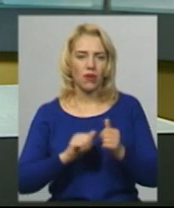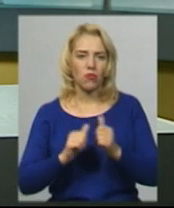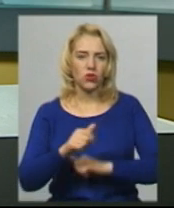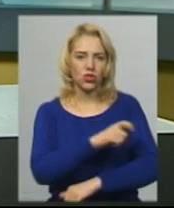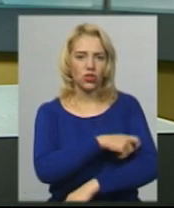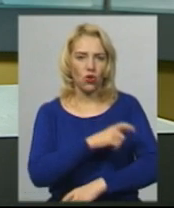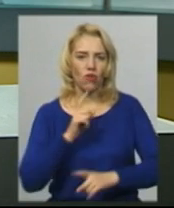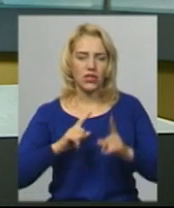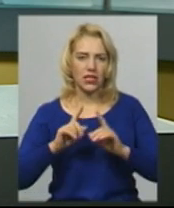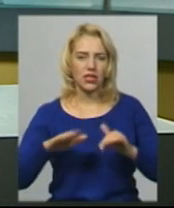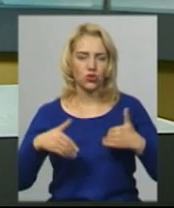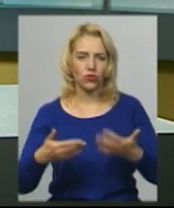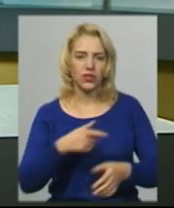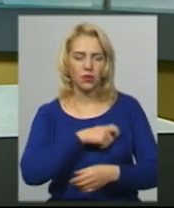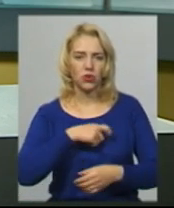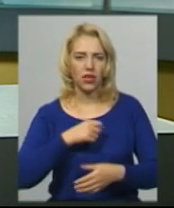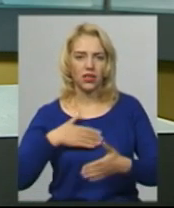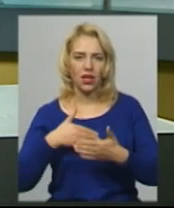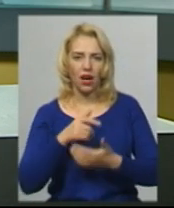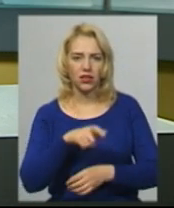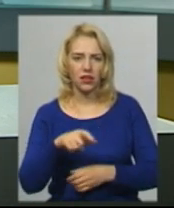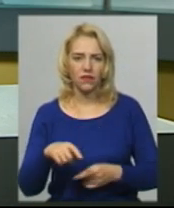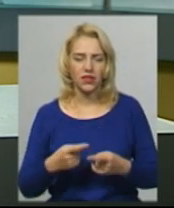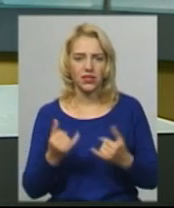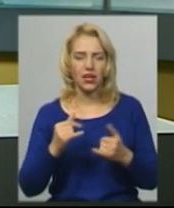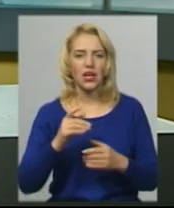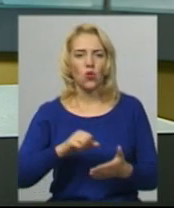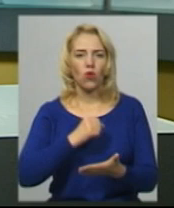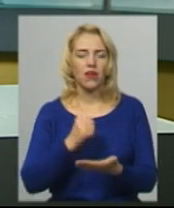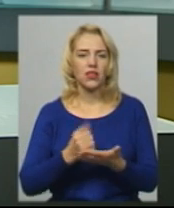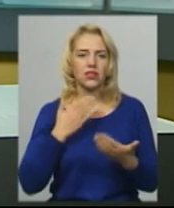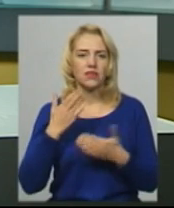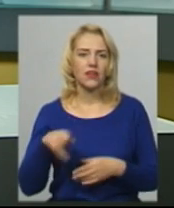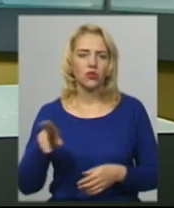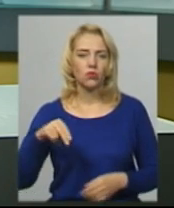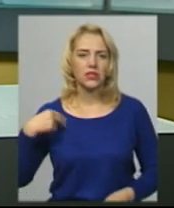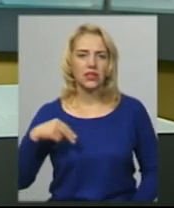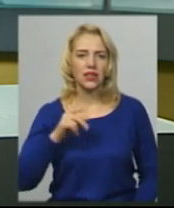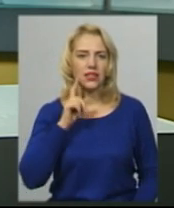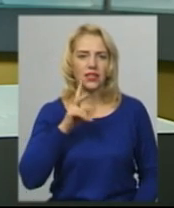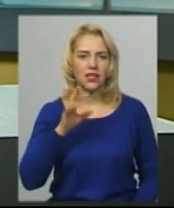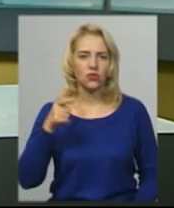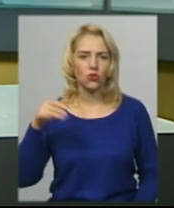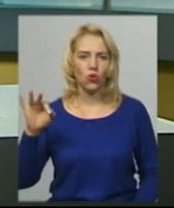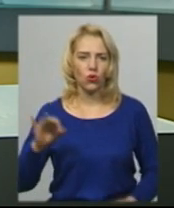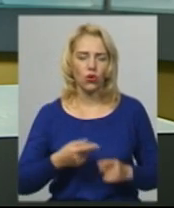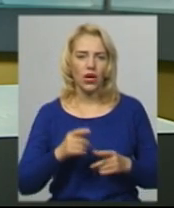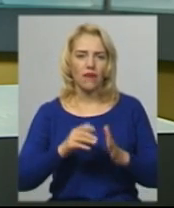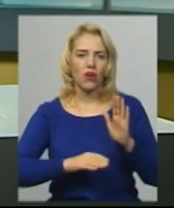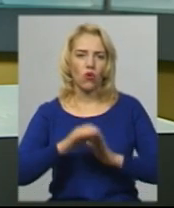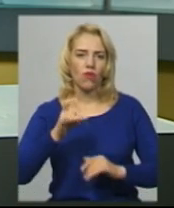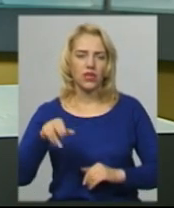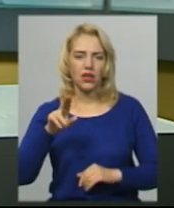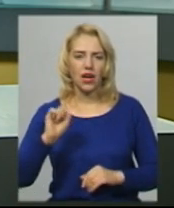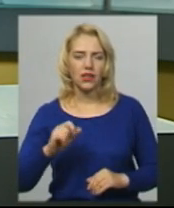ініціювали депутати та місцеві активісти. На сесії схвалили звернення до президента України Володимира Зеленського, Верховної Ради та